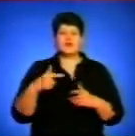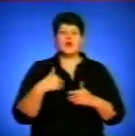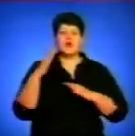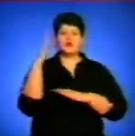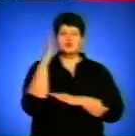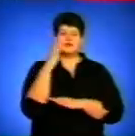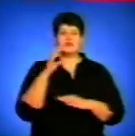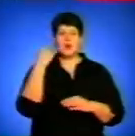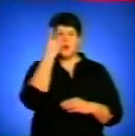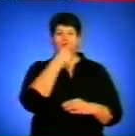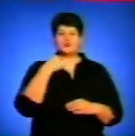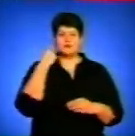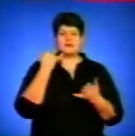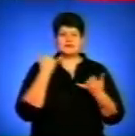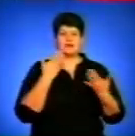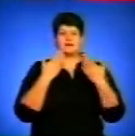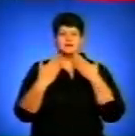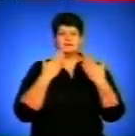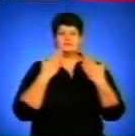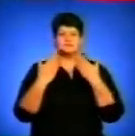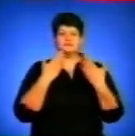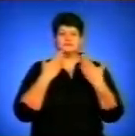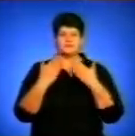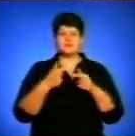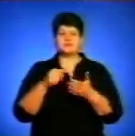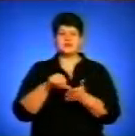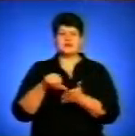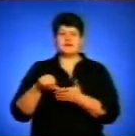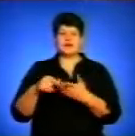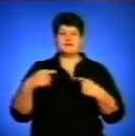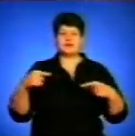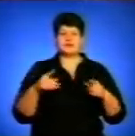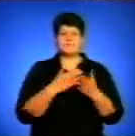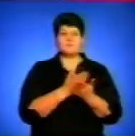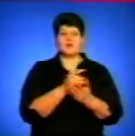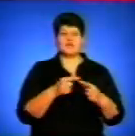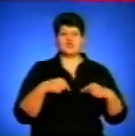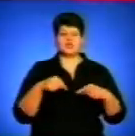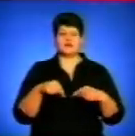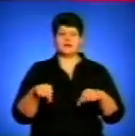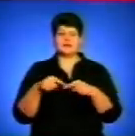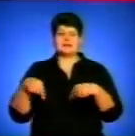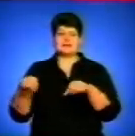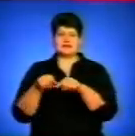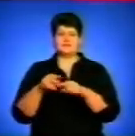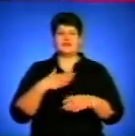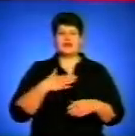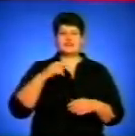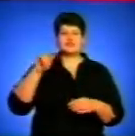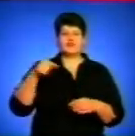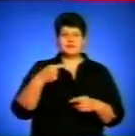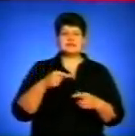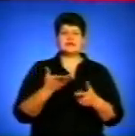Побер сказав, що наразі тривають перемовини між представниками різних політичних сил. Наші вимоги одне – дотримання